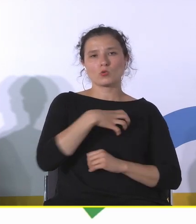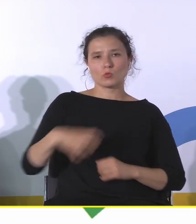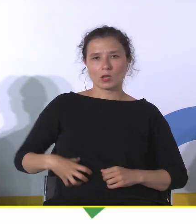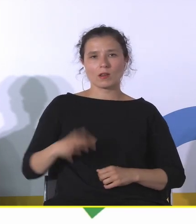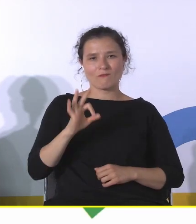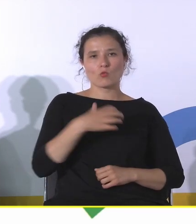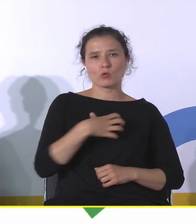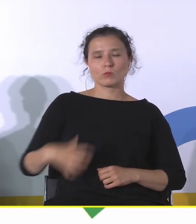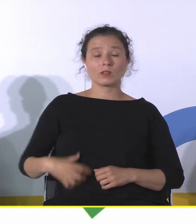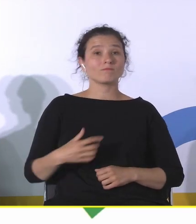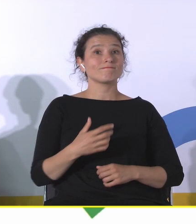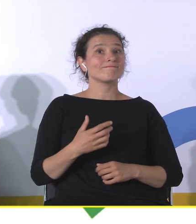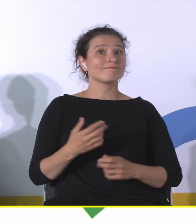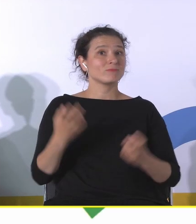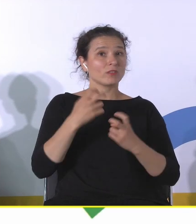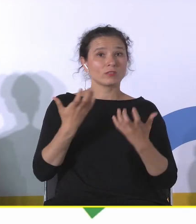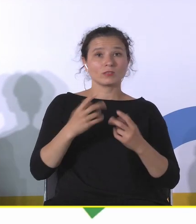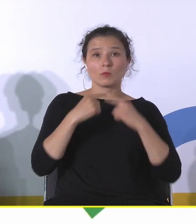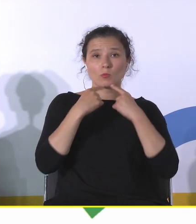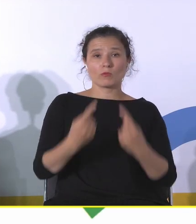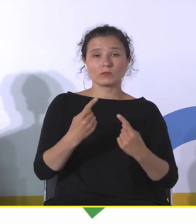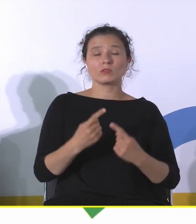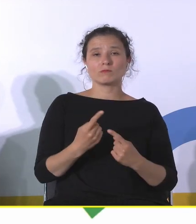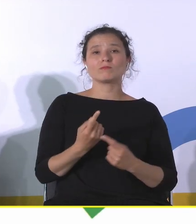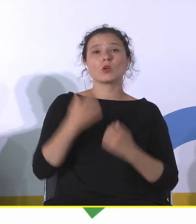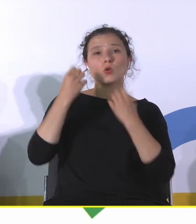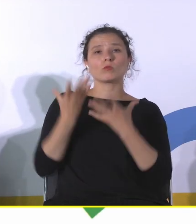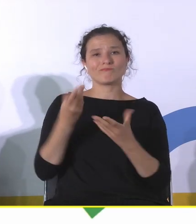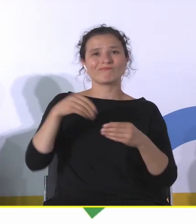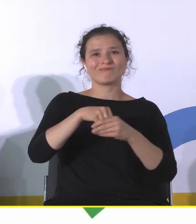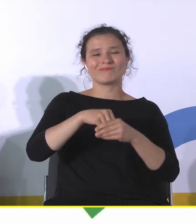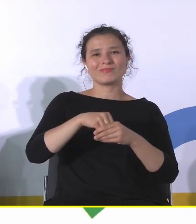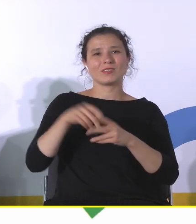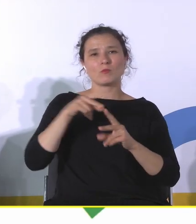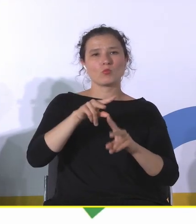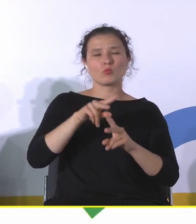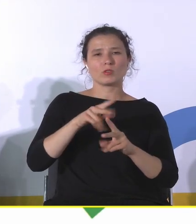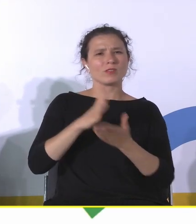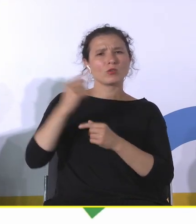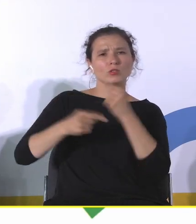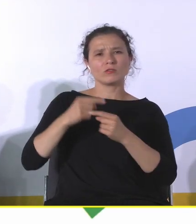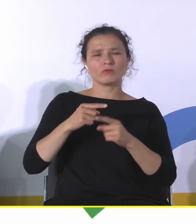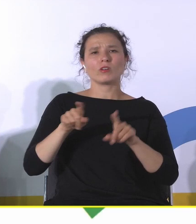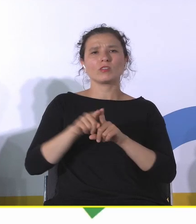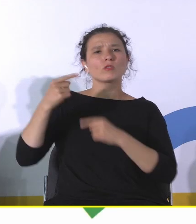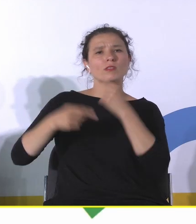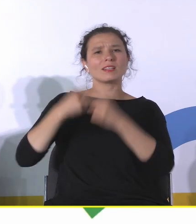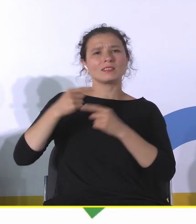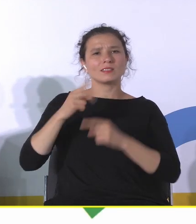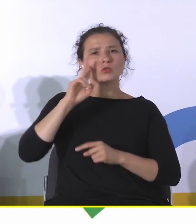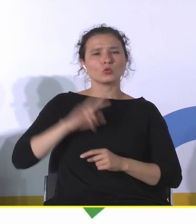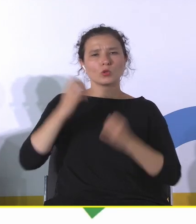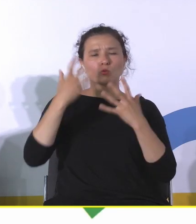powiedzieć, że wkład kultury, tak szerzej rozumianej niż dziedzictwo i tradycyjne instytucje kultury, to jest około 3%